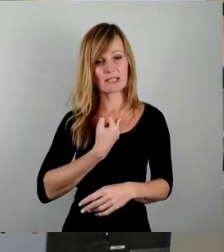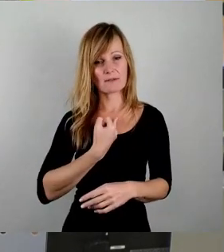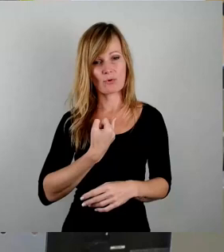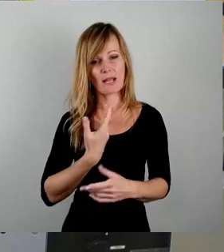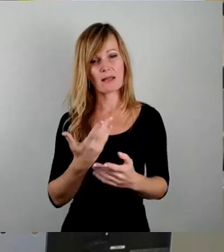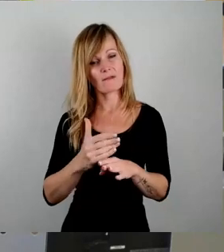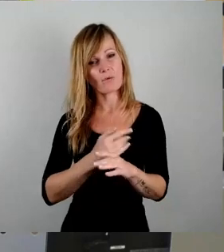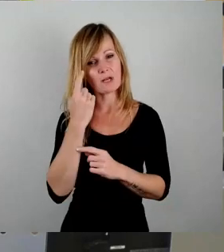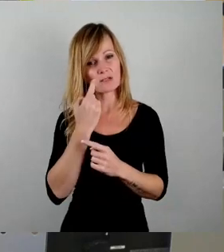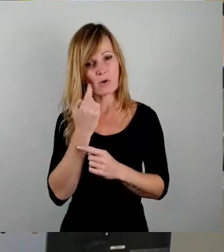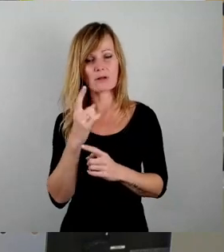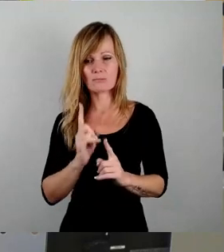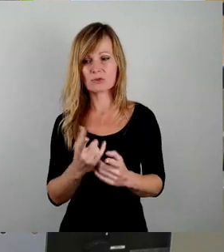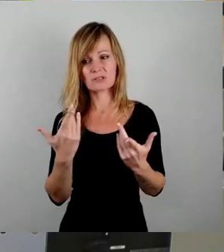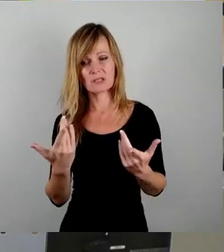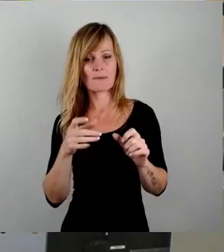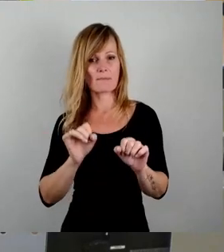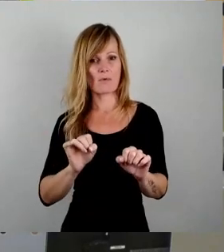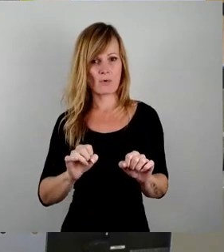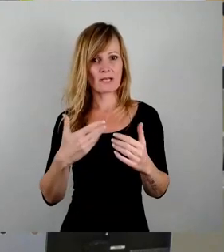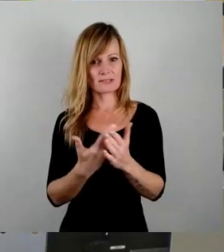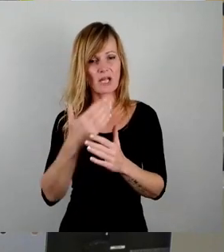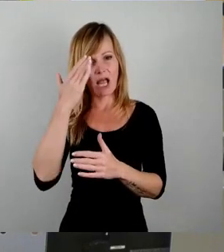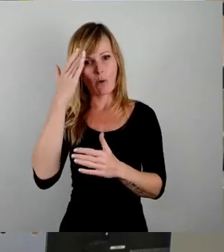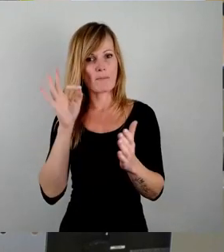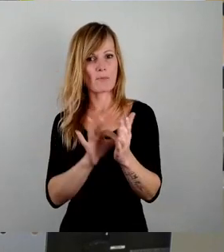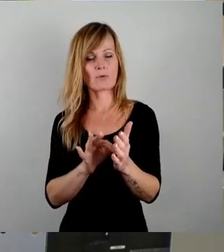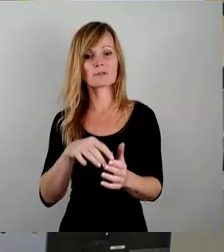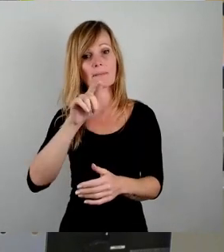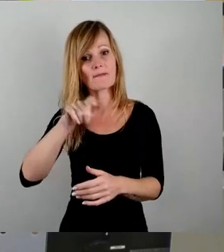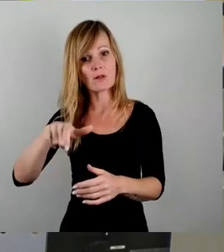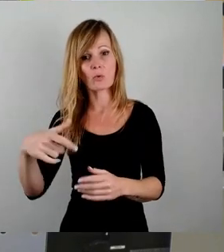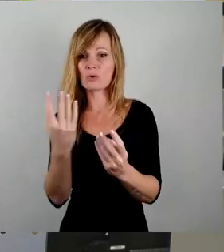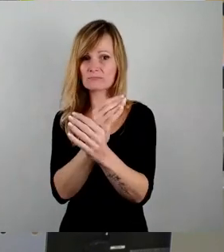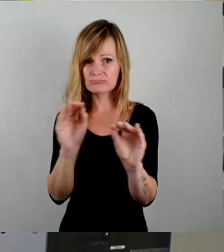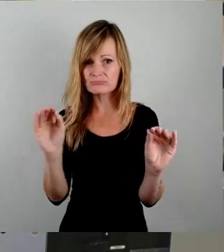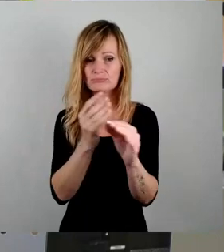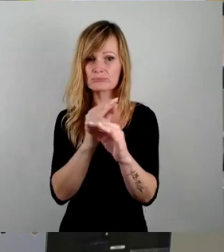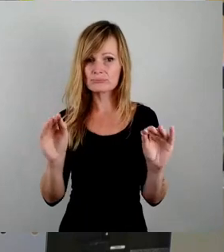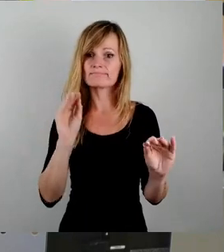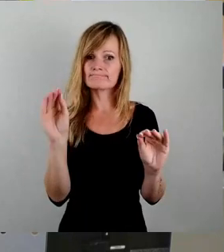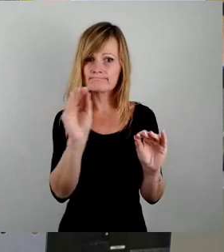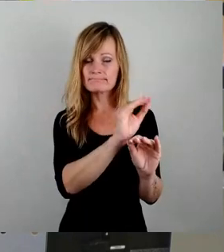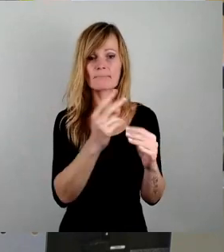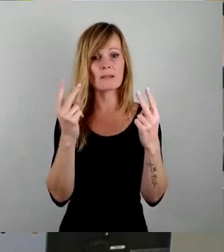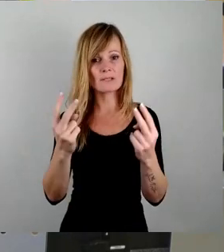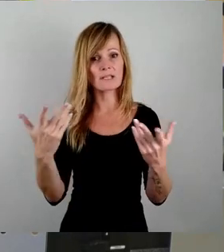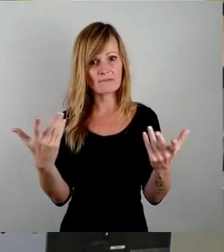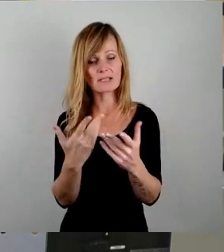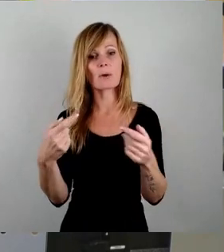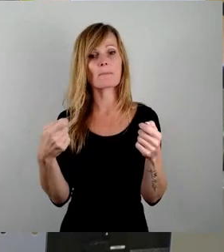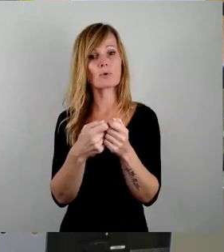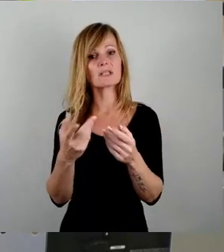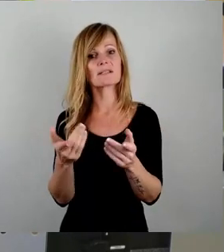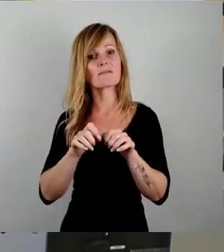ermöglicht werden. Das ist der Hauptpunkt, die Bevölkerung mitzunehmen, dass der bundesweite Warntag als solcher genutzt